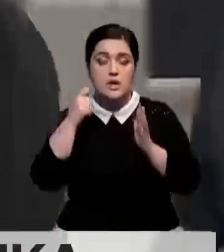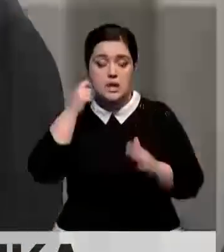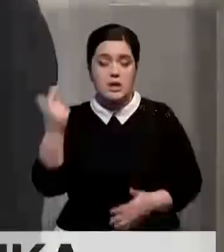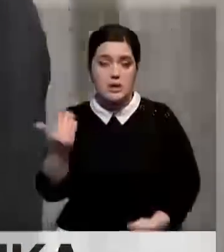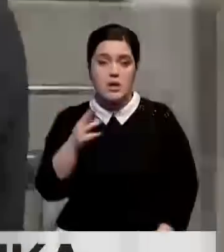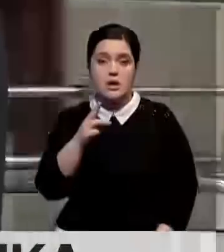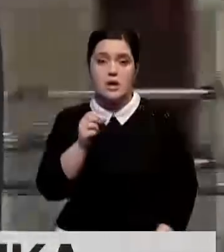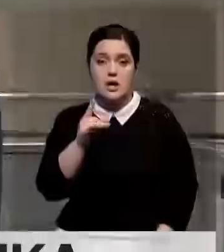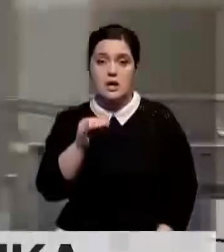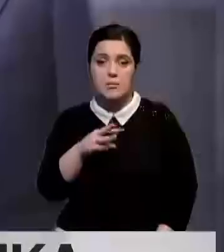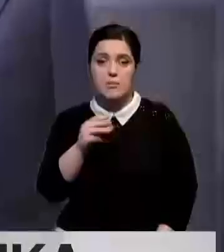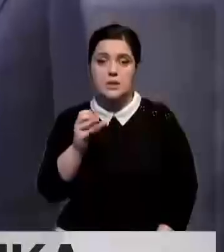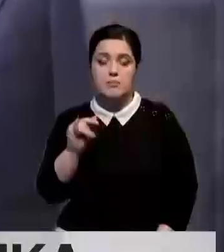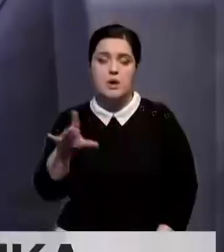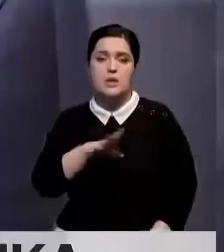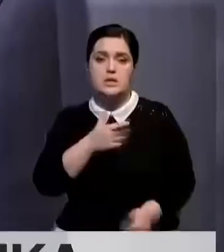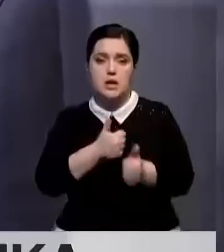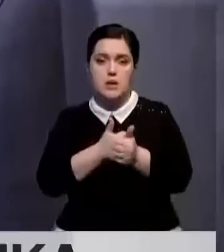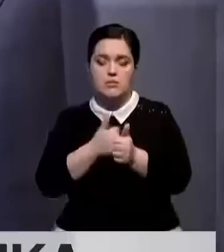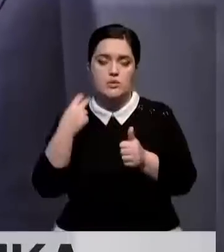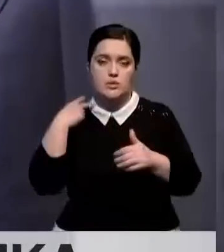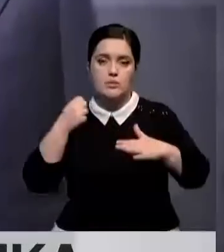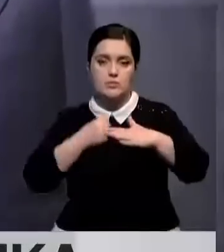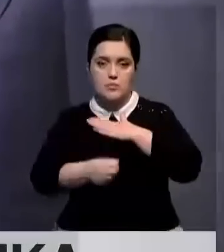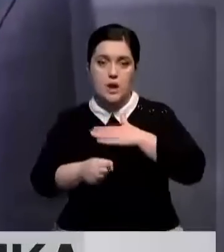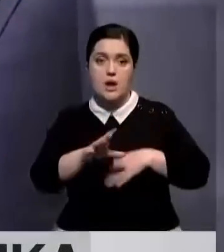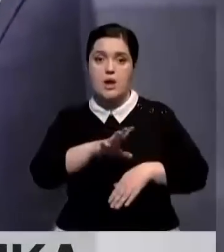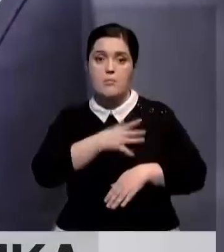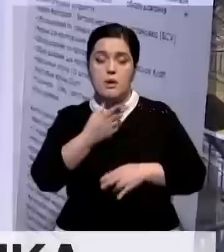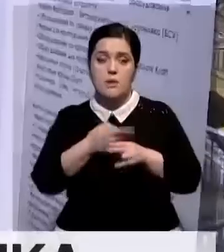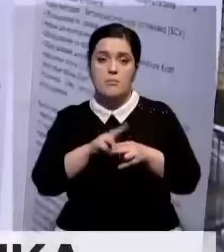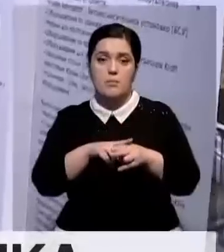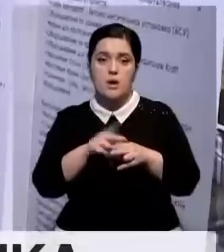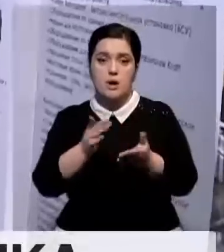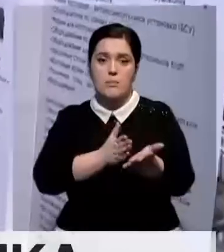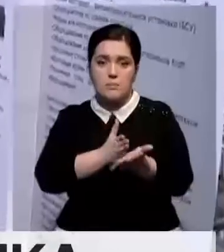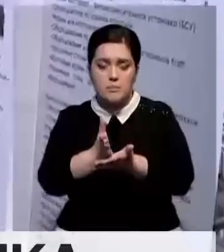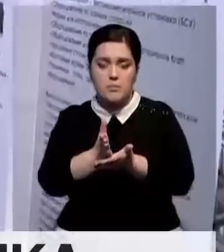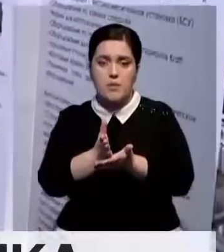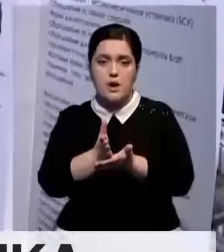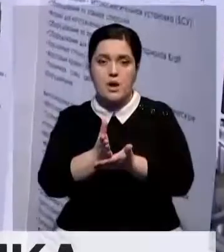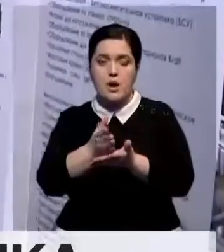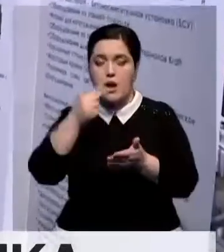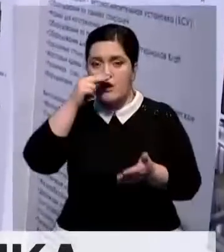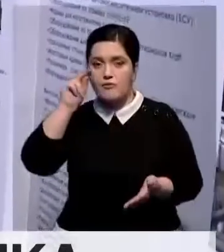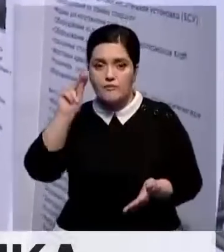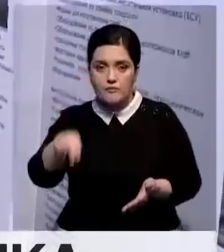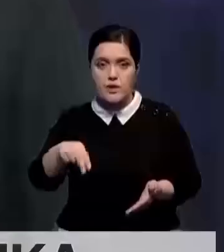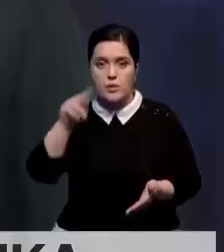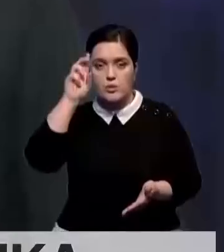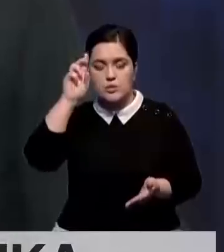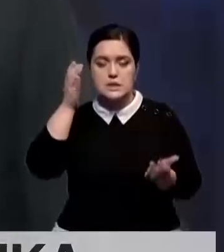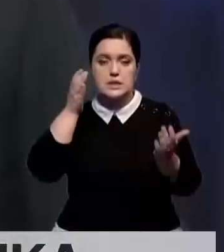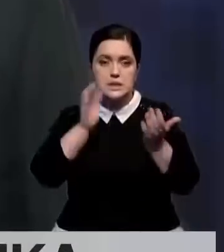Карим Масимов вместе со своими экзамами помещен в СИЗО. Бывшего политического тяжеловеса и влиятельного силовика обвинили в государственной